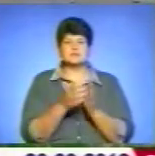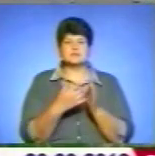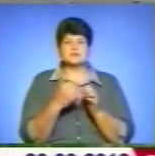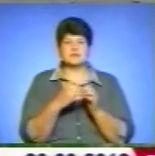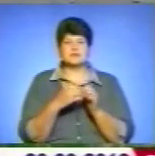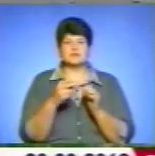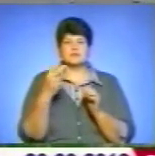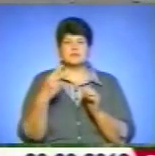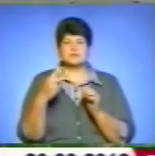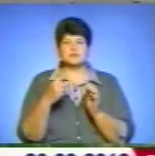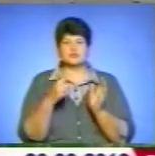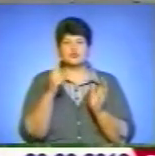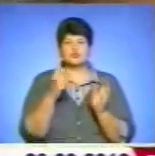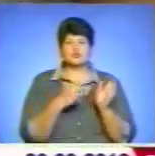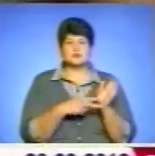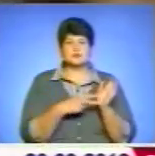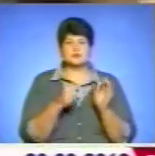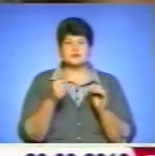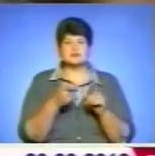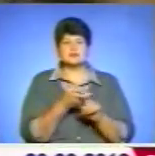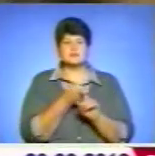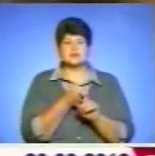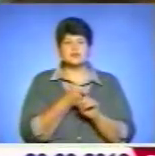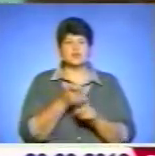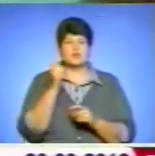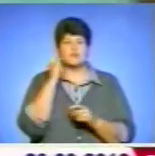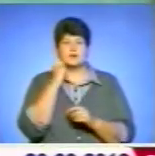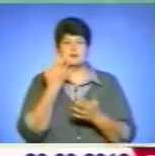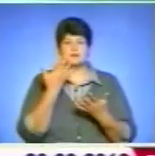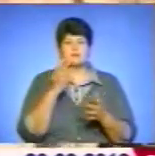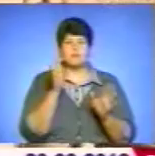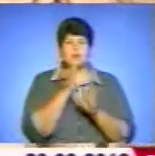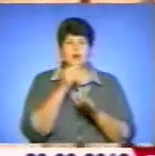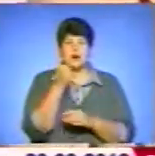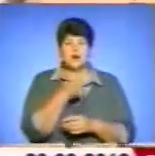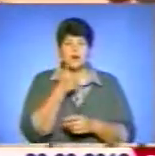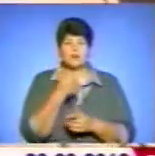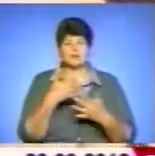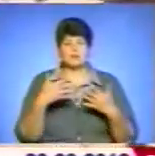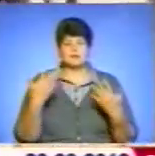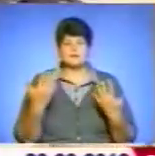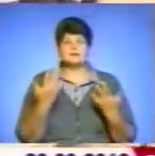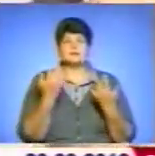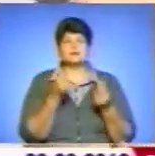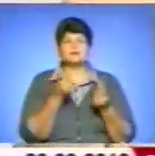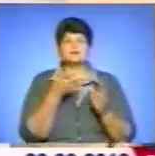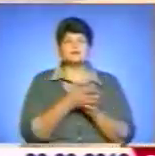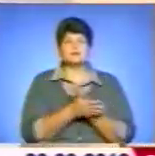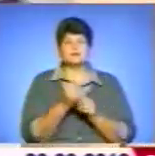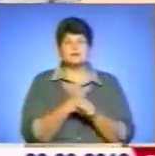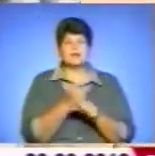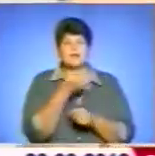до 700 гривень. Це залежить віку, пори року та інших чинників. Скільки грошей витрачаєте в місяць на ліки?